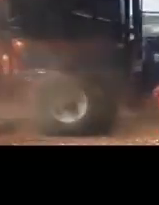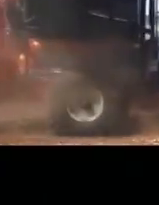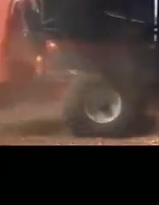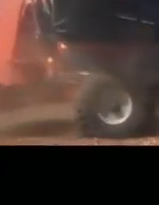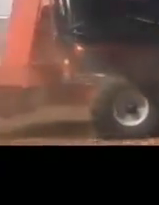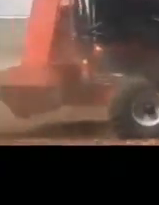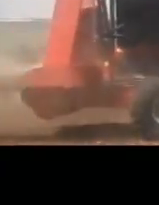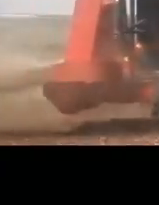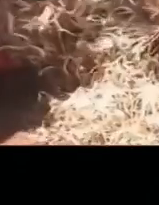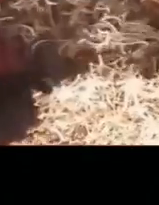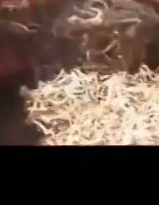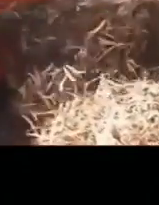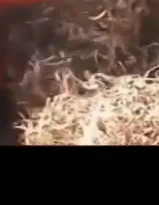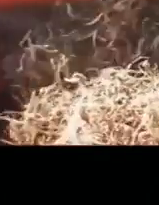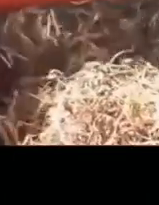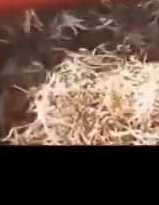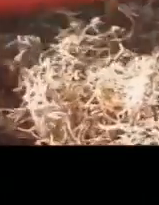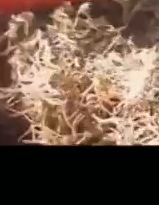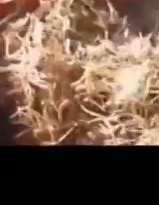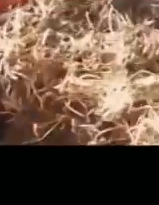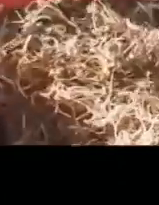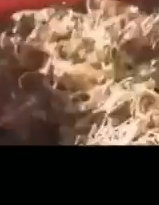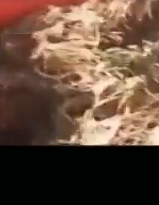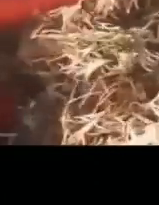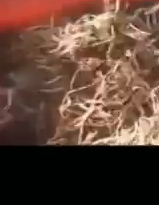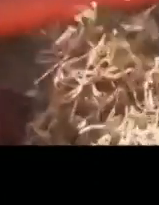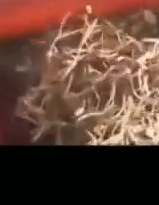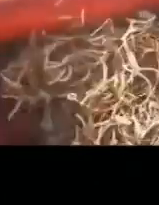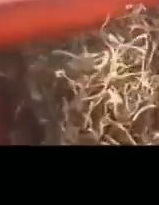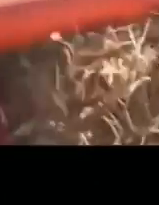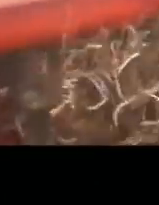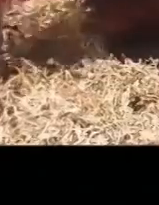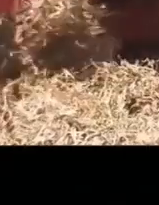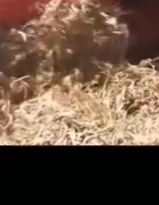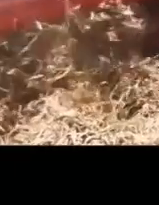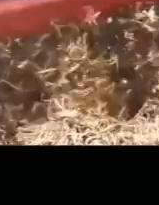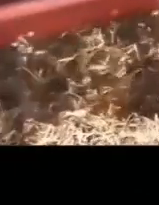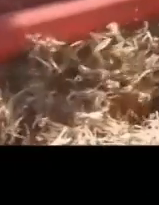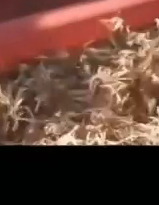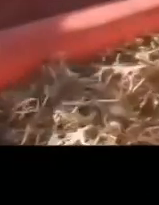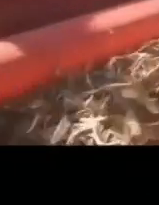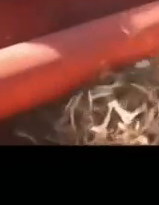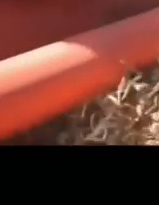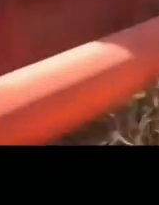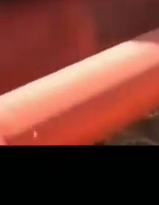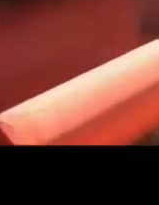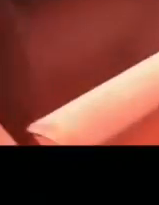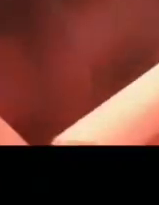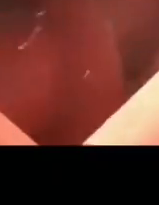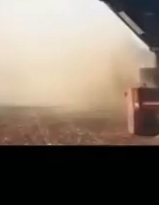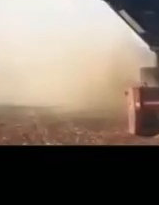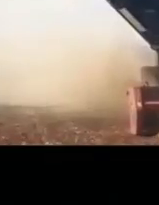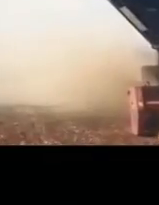дає можливість заробити до 2000 євро з гектара, надає насіння і агрономічний супровід. Від вас бажання –